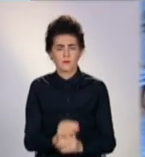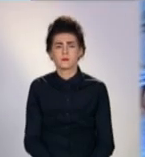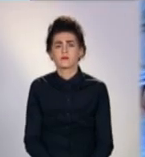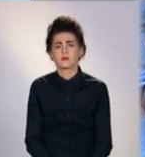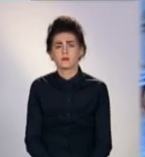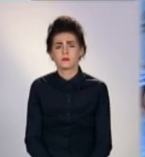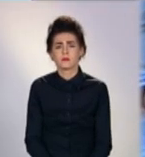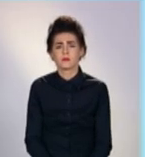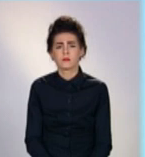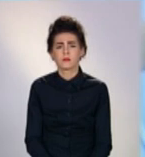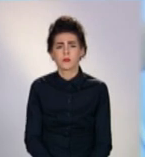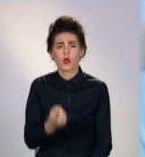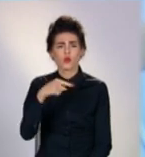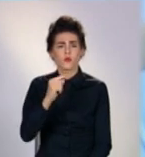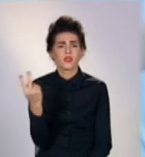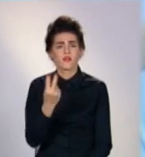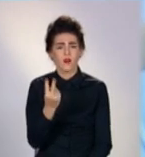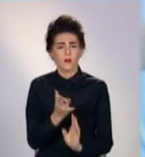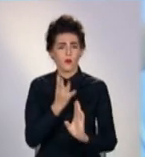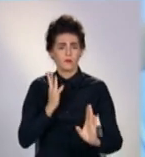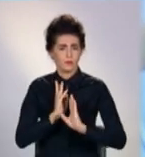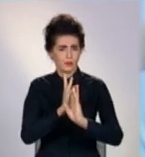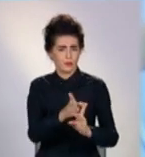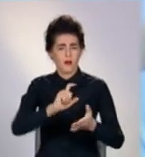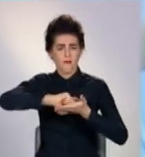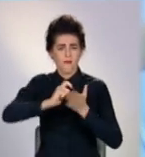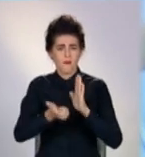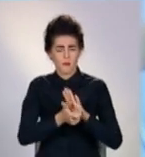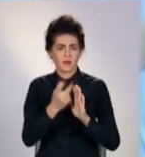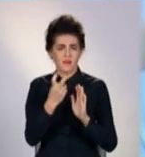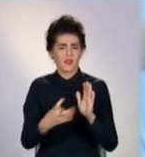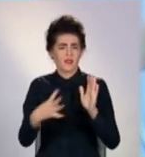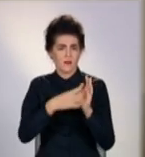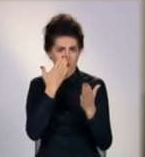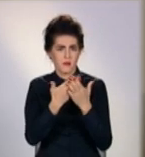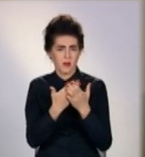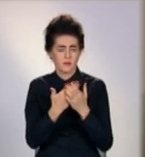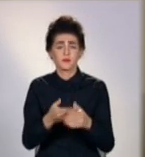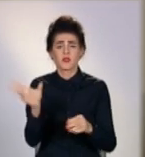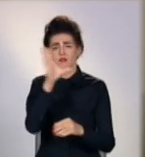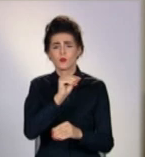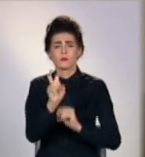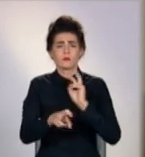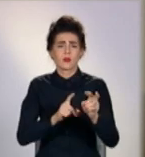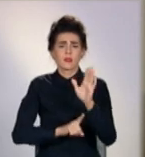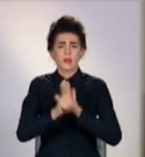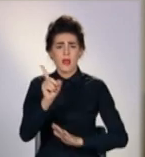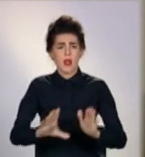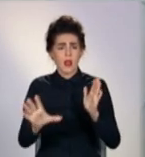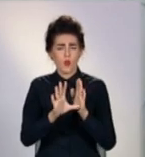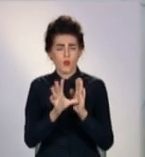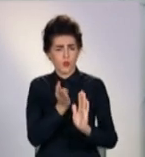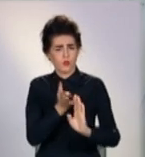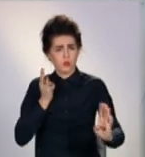номер 2 підійдіть до кабінету 209. Для відвідувачів запрацювала електронна